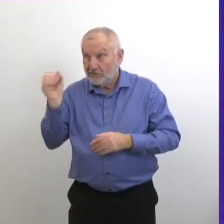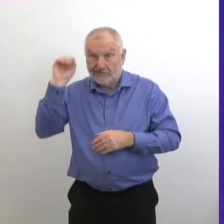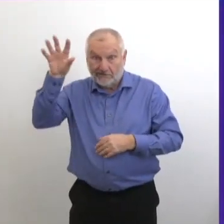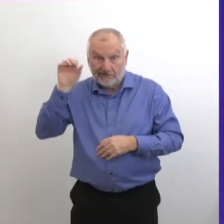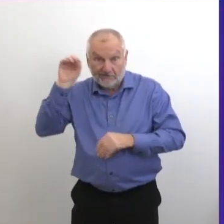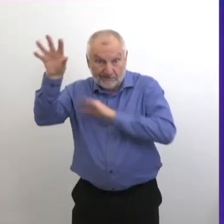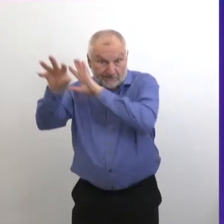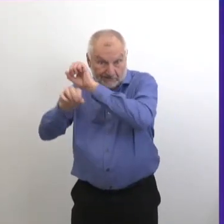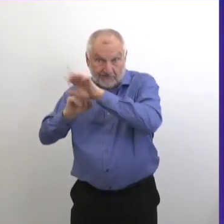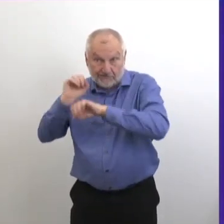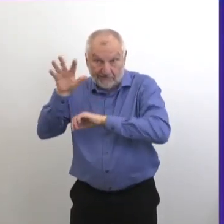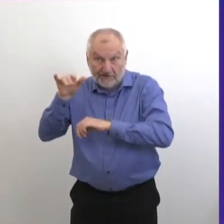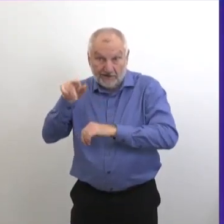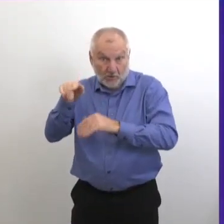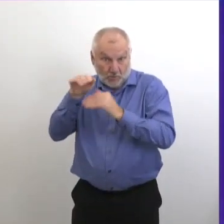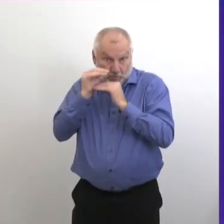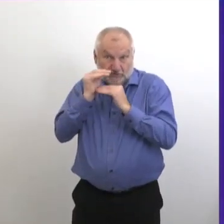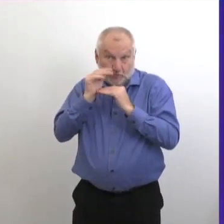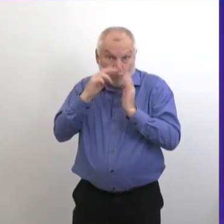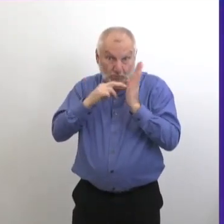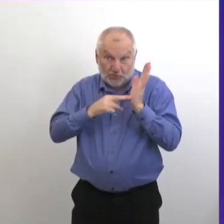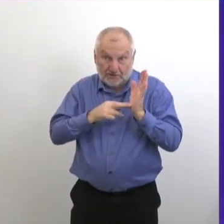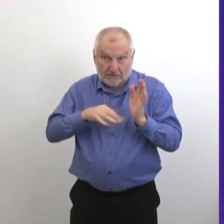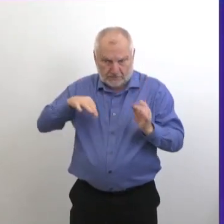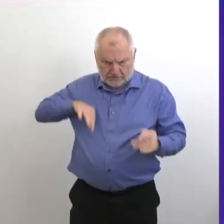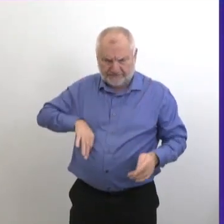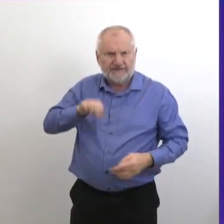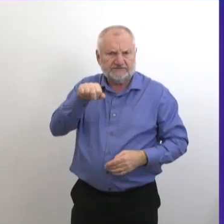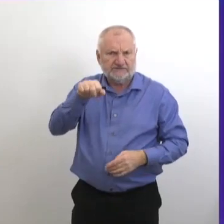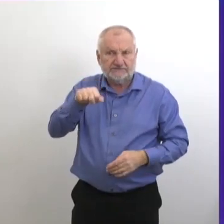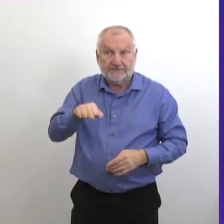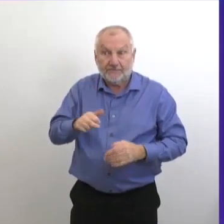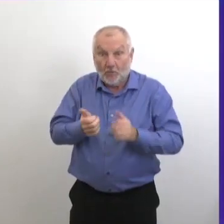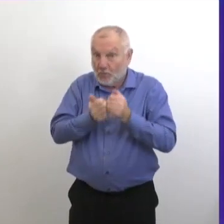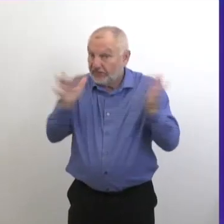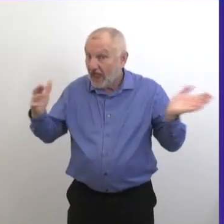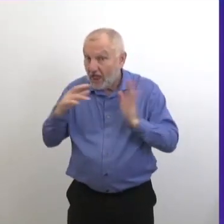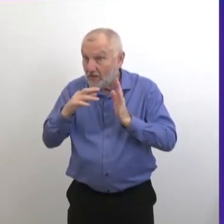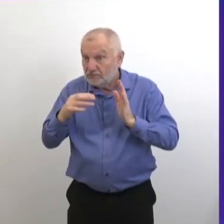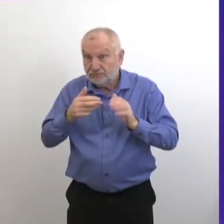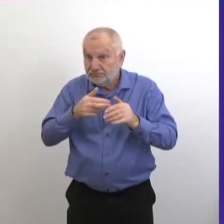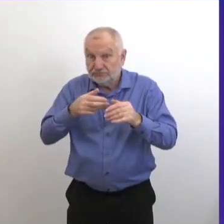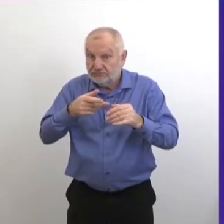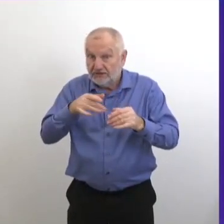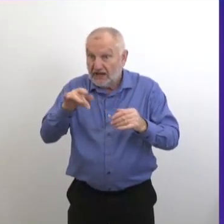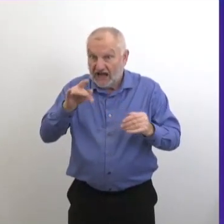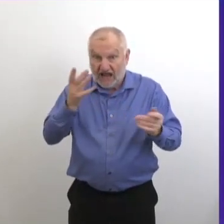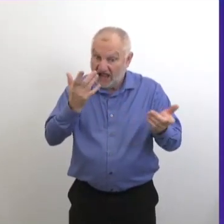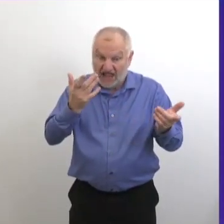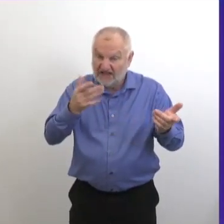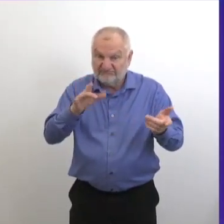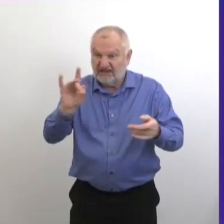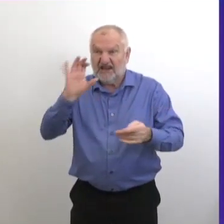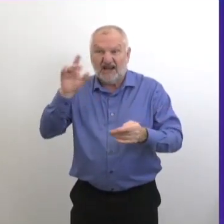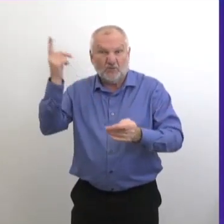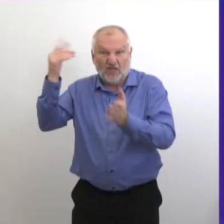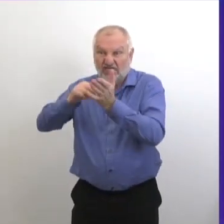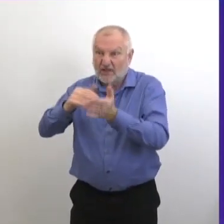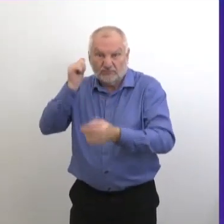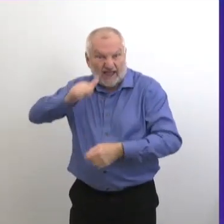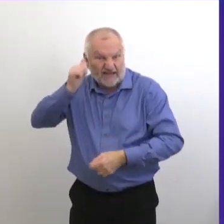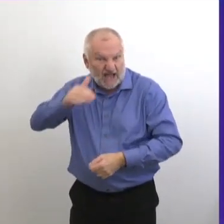avons certainement eu des gros avantages grâce à nos restrictions parce qu'on aurait pu être dans une situation bien pire. Mais il faut continuer à faire passer le message.